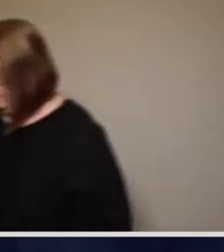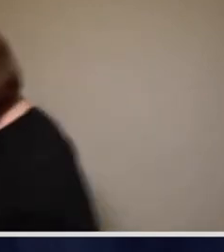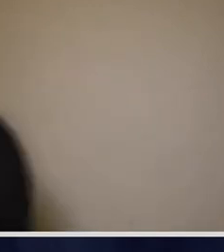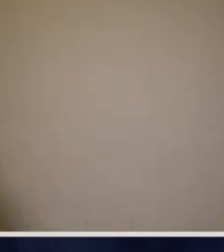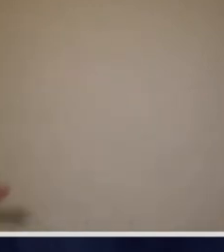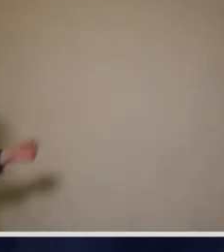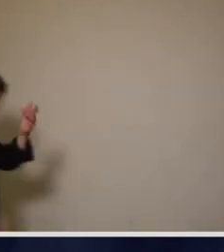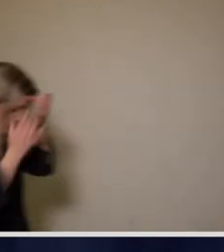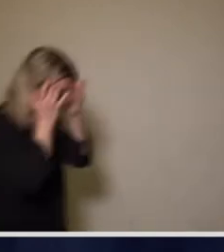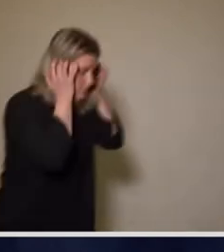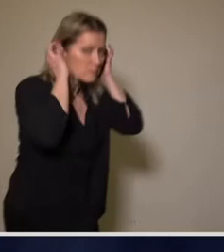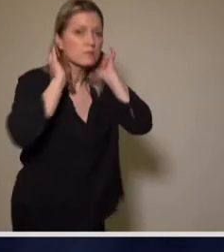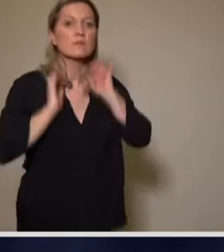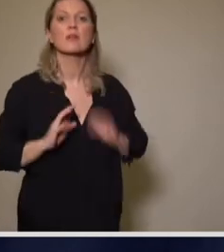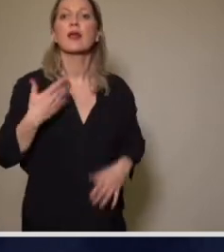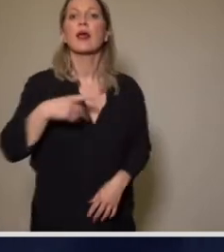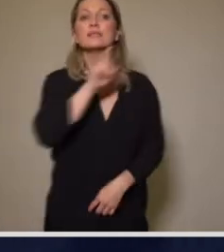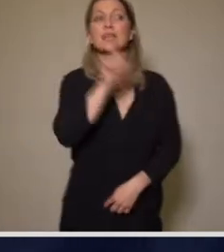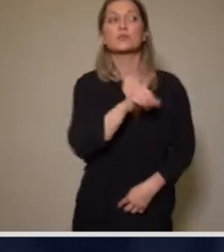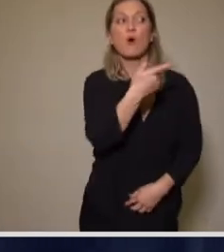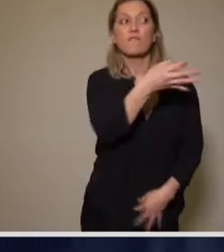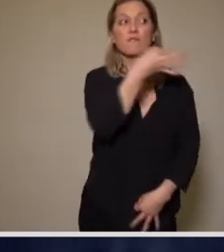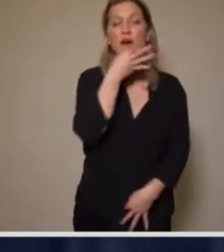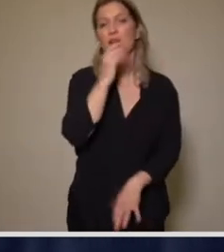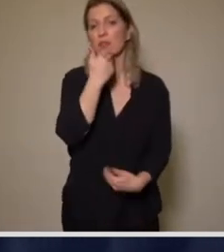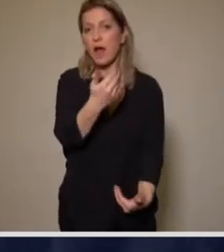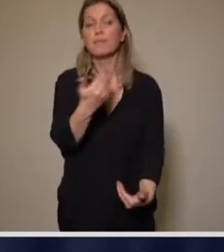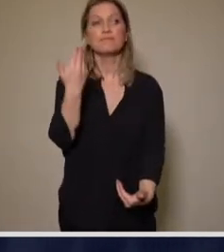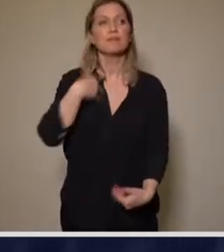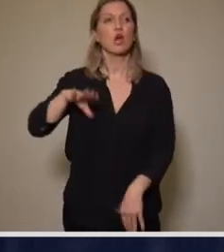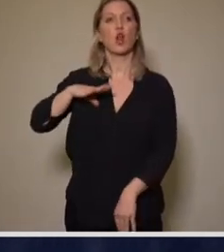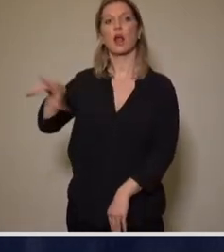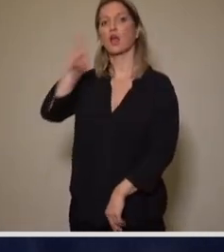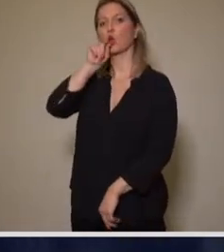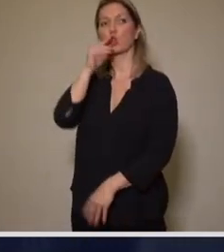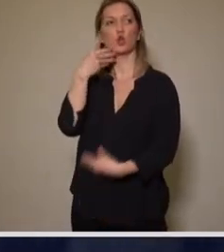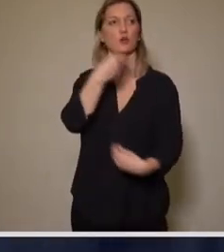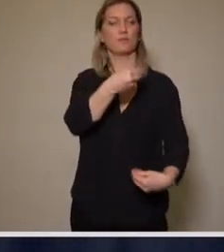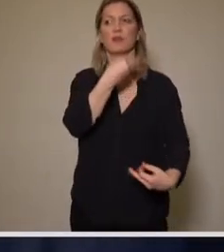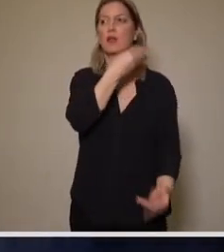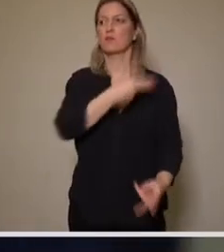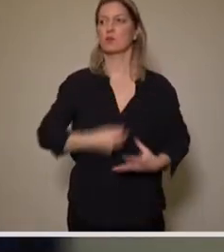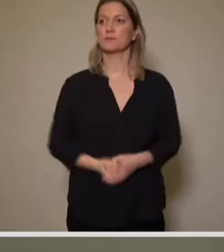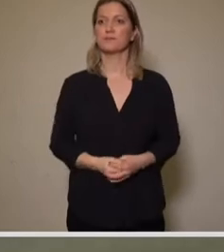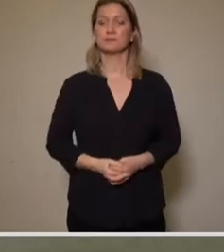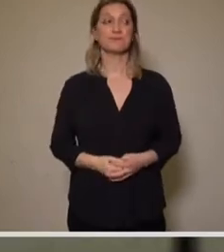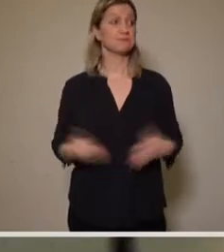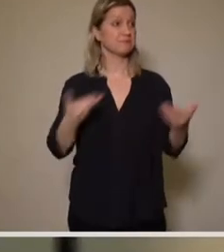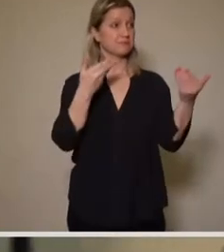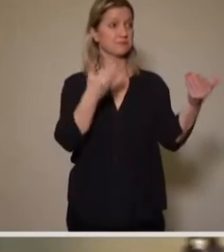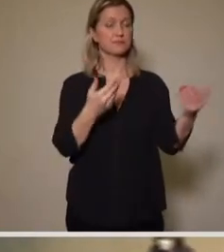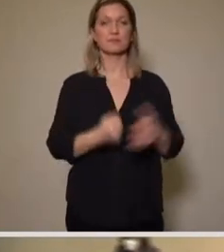Vielen Dank, Herr Zastrow, für die Frage. Die Beantwortung übernimmt Herr Kollege Kühn. Ja, sehr geehrter Herr Zastrow, die